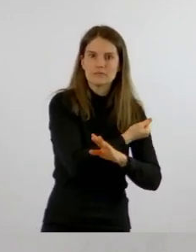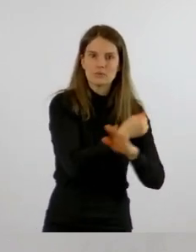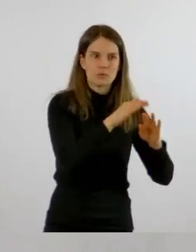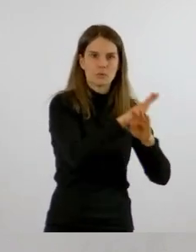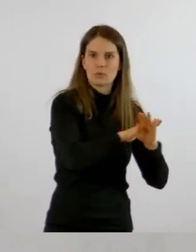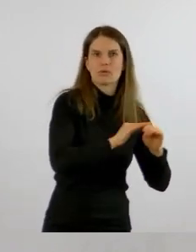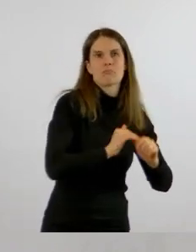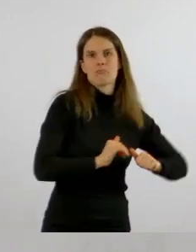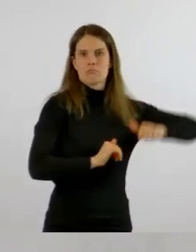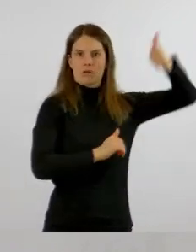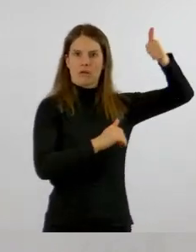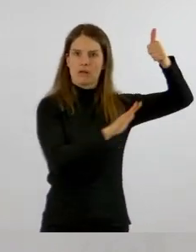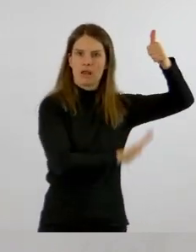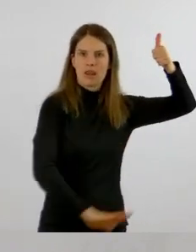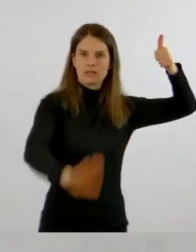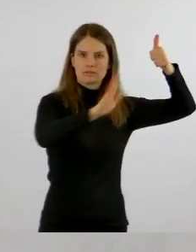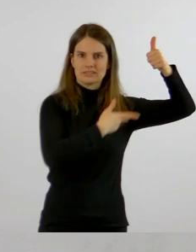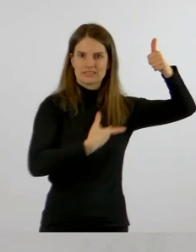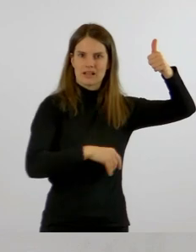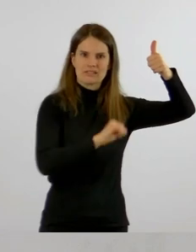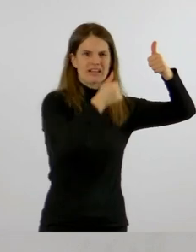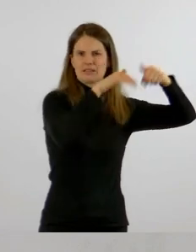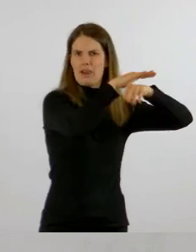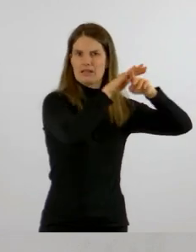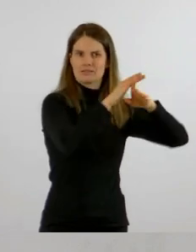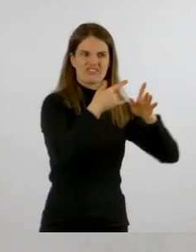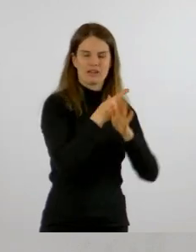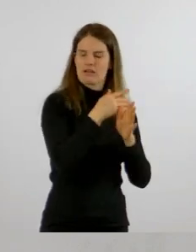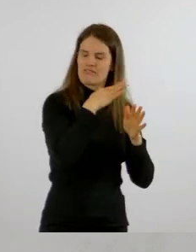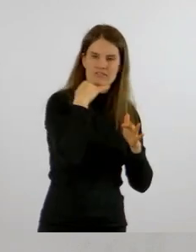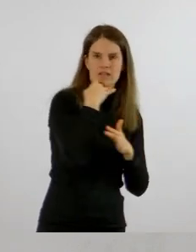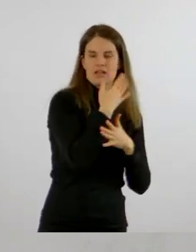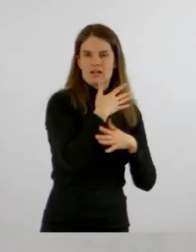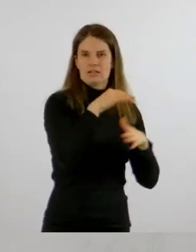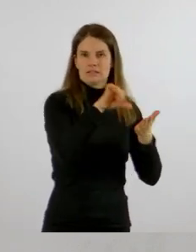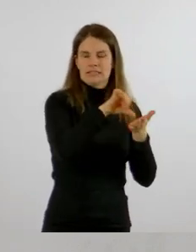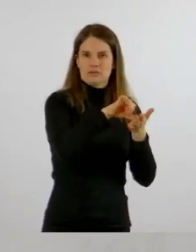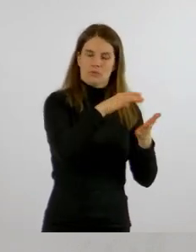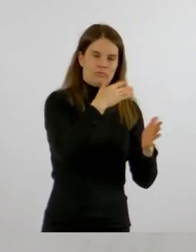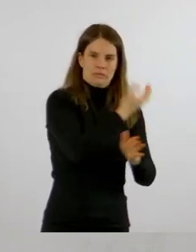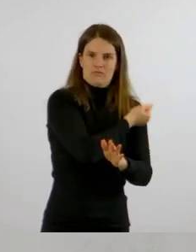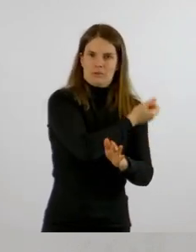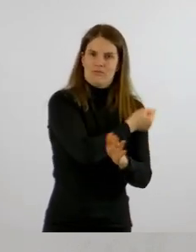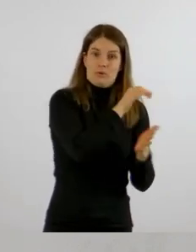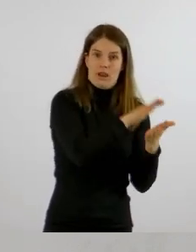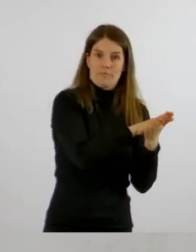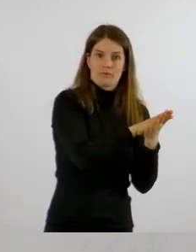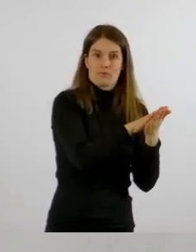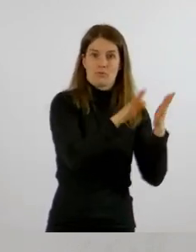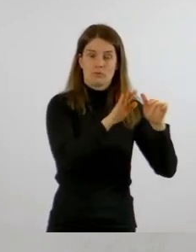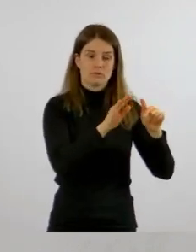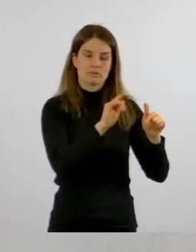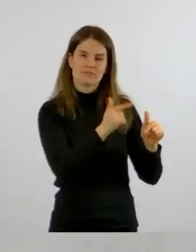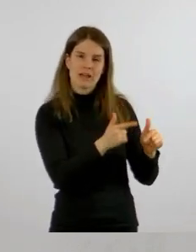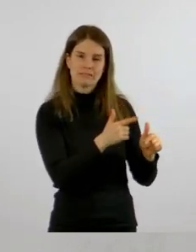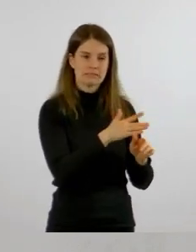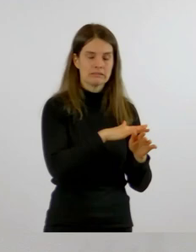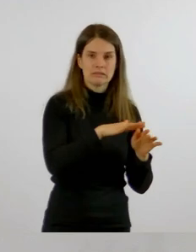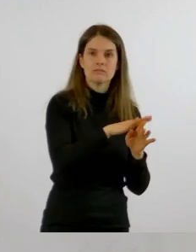auf dem ersten Platz und bei den Zweitimpfungen und Auffrischungsimpfungen jeweils landesweit auf dem